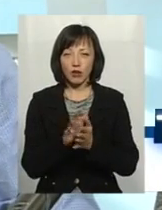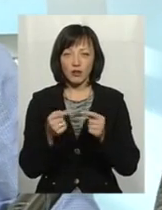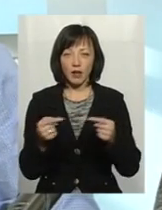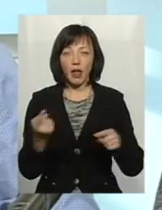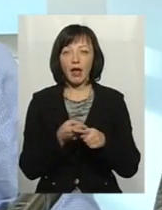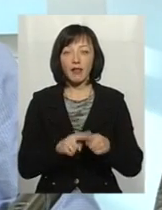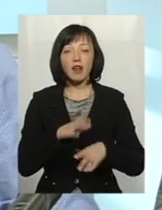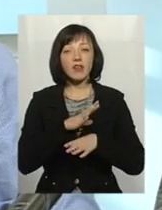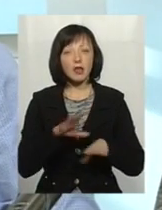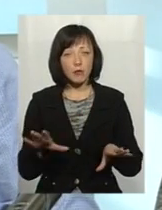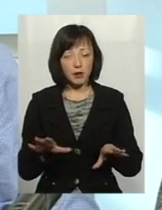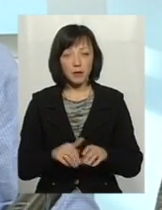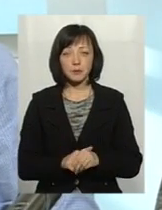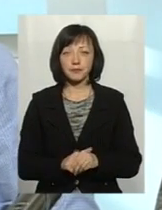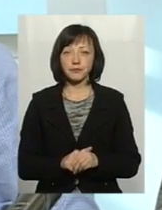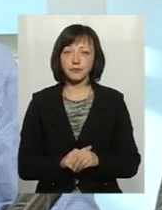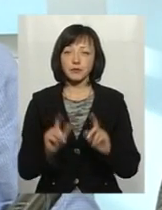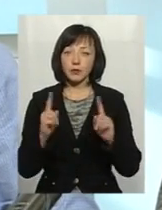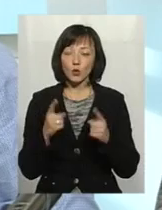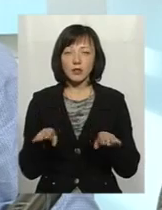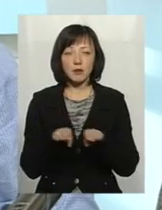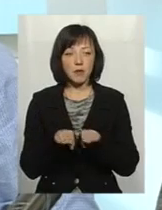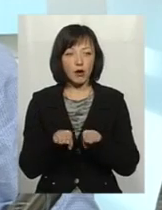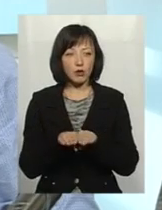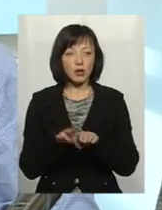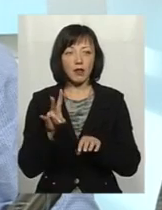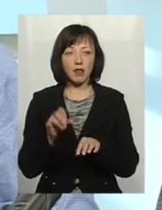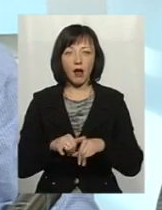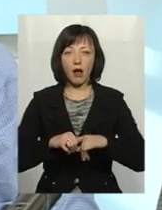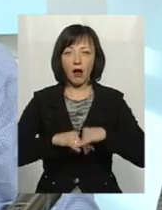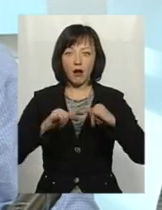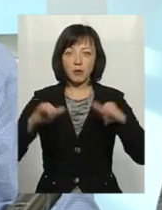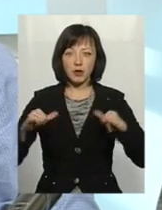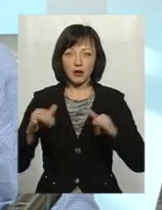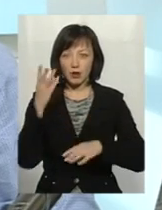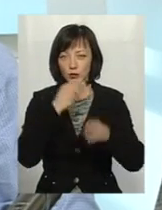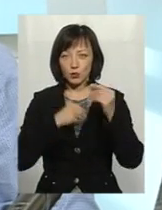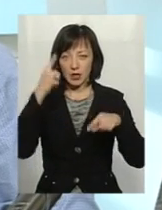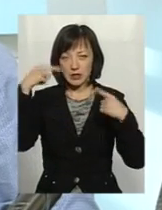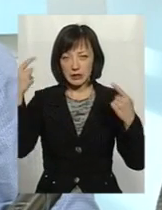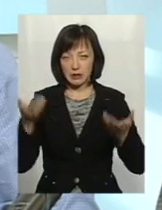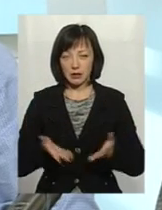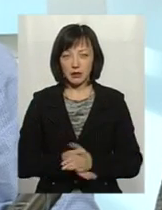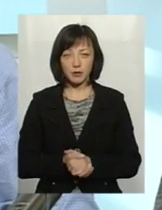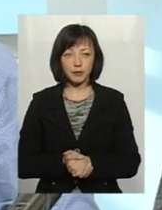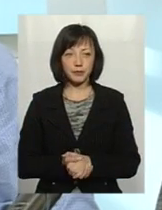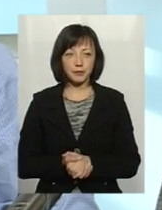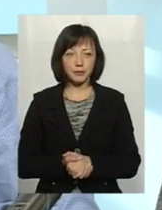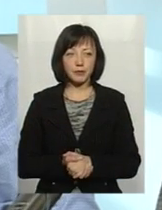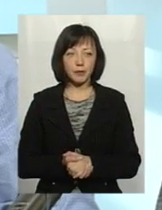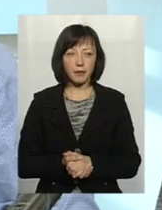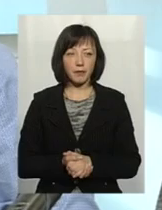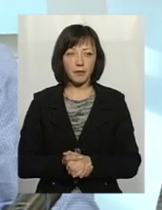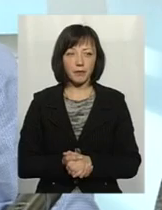Этого не було. Тобто дуже похоже на нагнетання какой-то некій искусственній істерії, понимаєте, вокруг вопроса. По